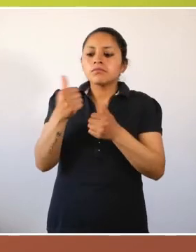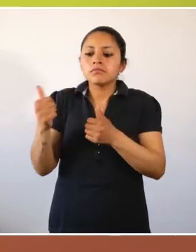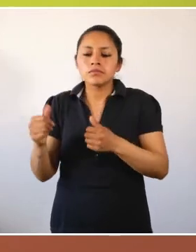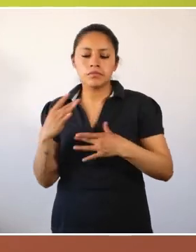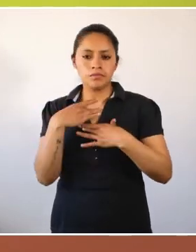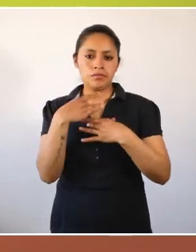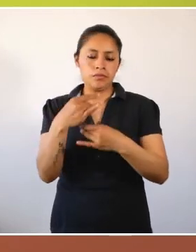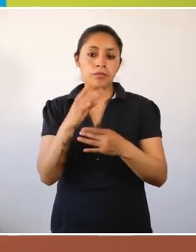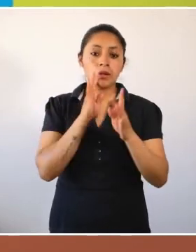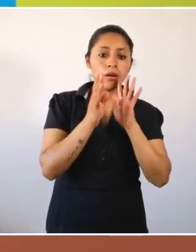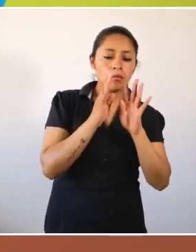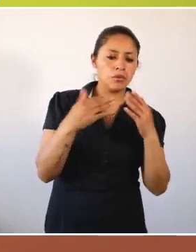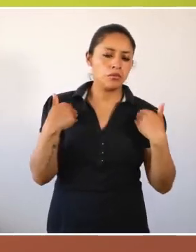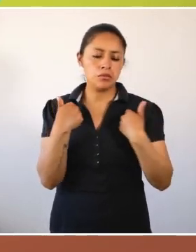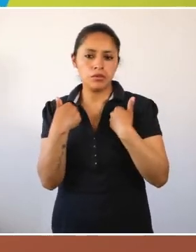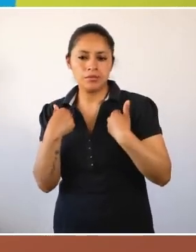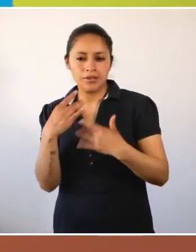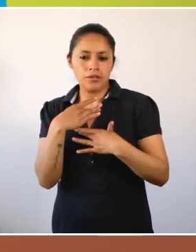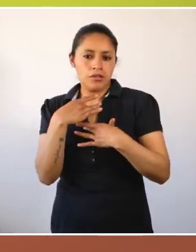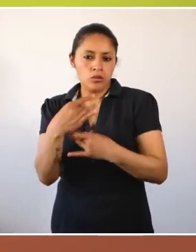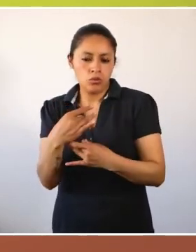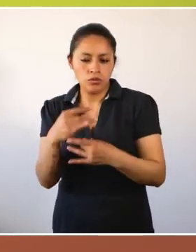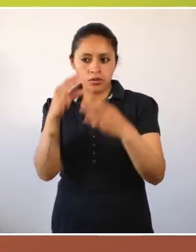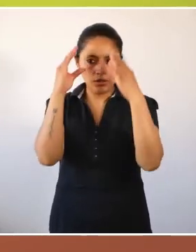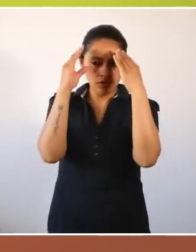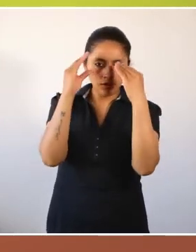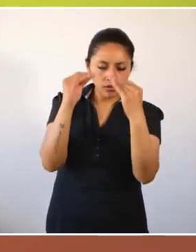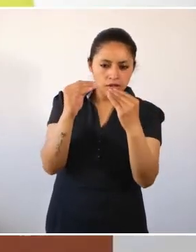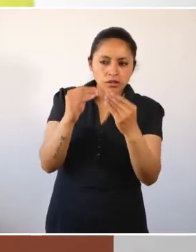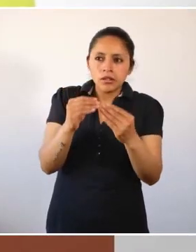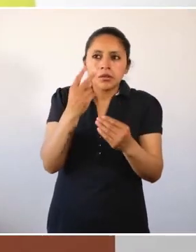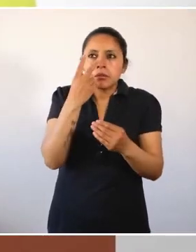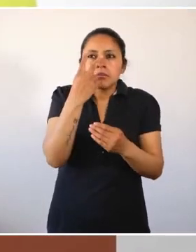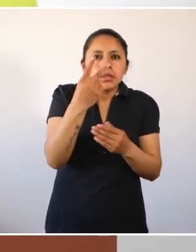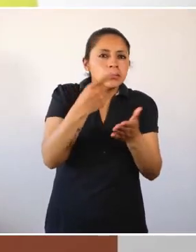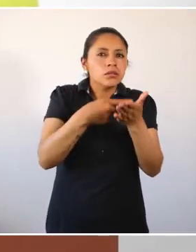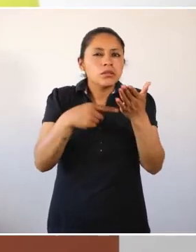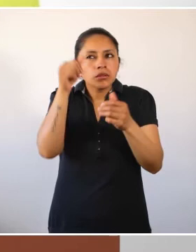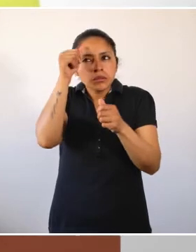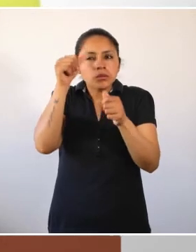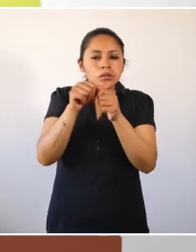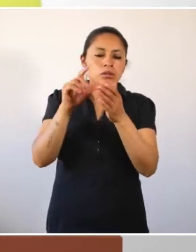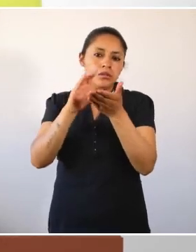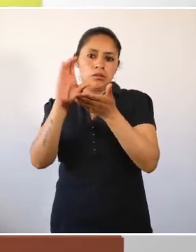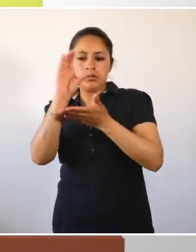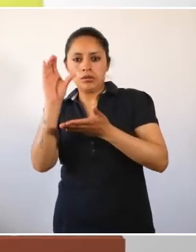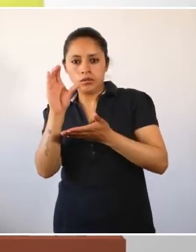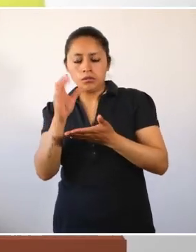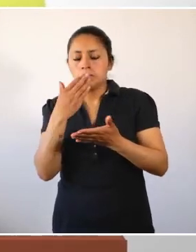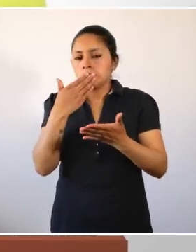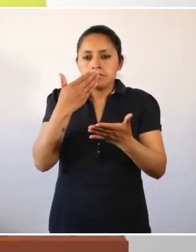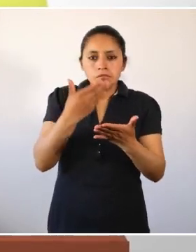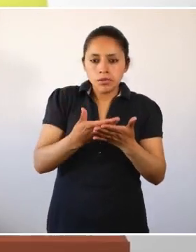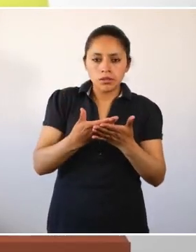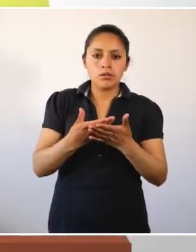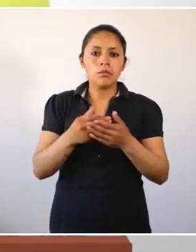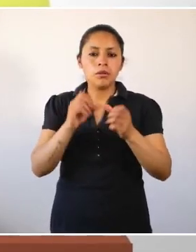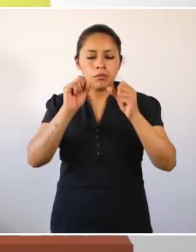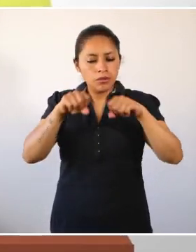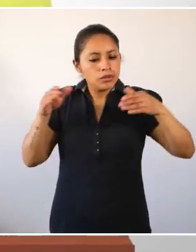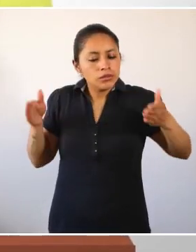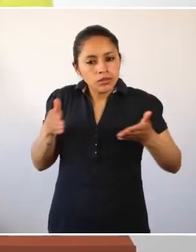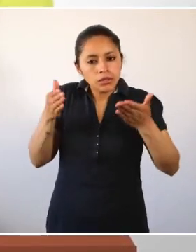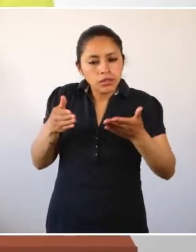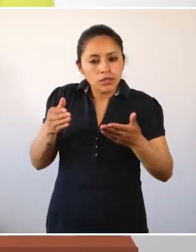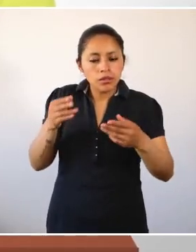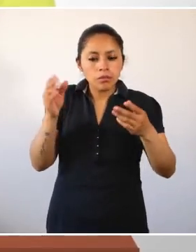Yajana wasipi, ima inachus zerga, jai takwenta chikui. Asta wan wulachunankupach. Watun kanku, yu yakun kanku. Jajakaskanku